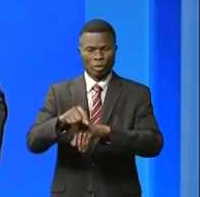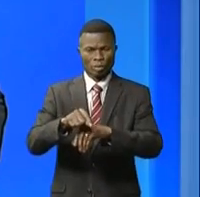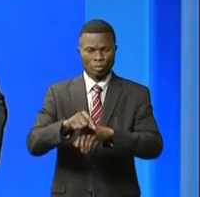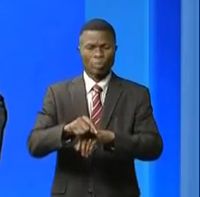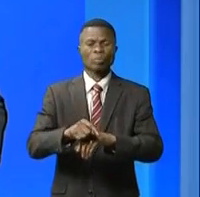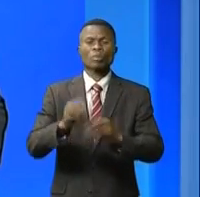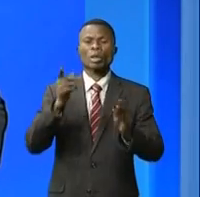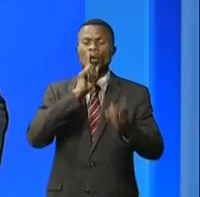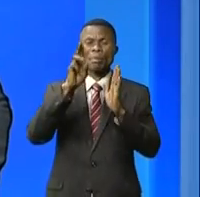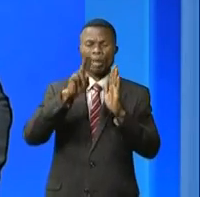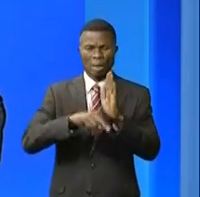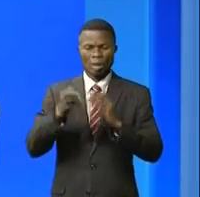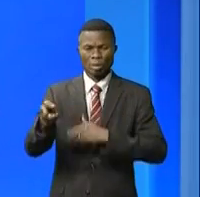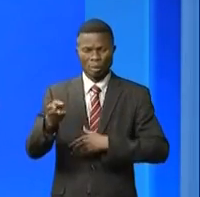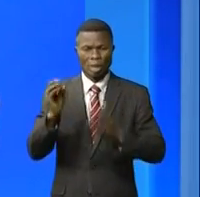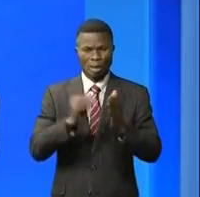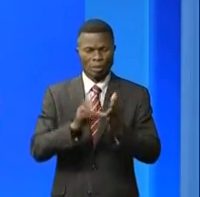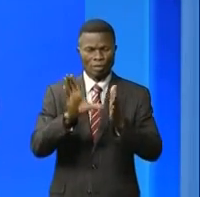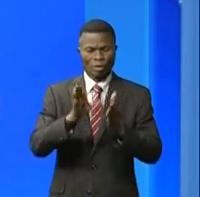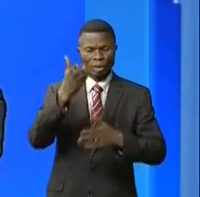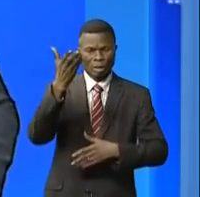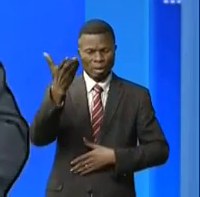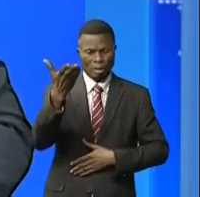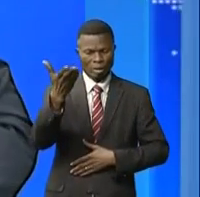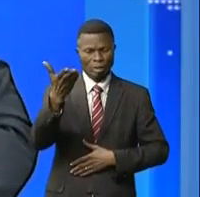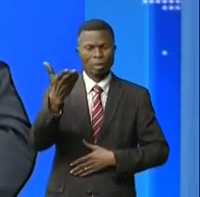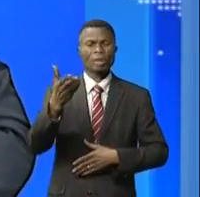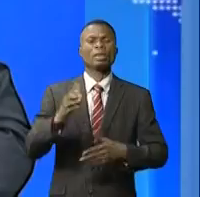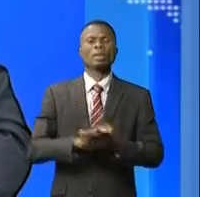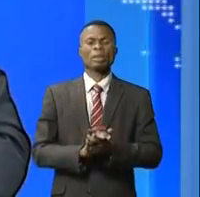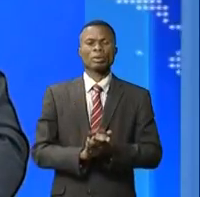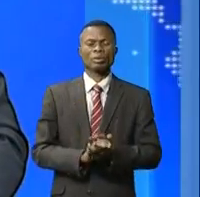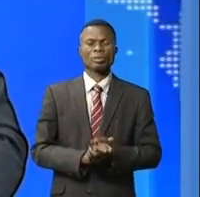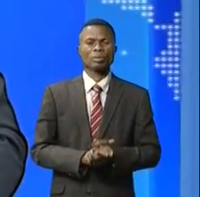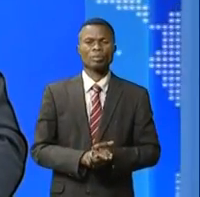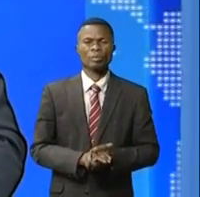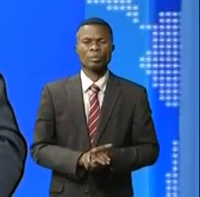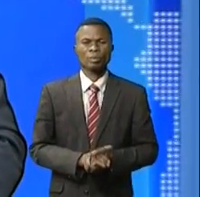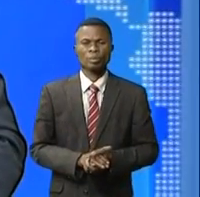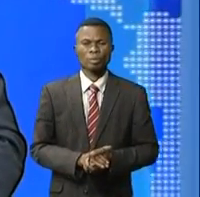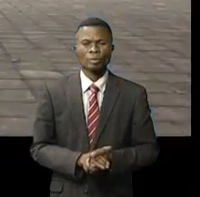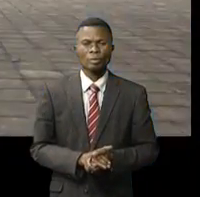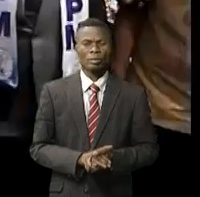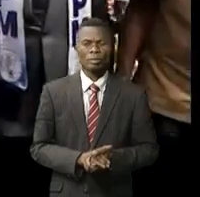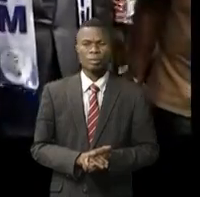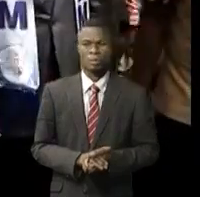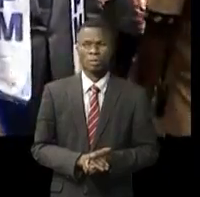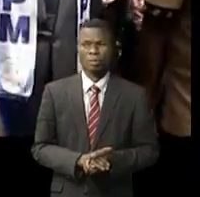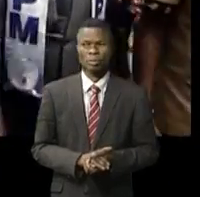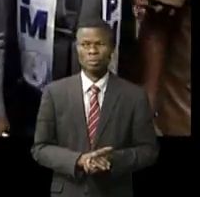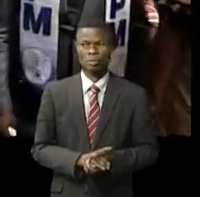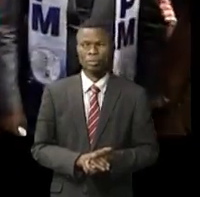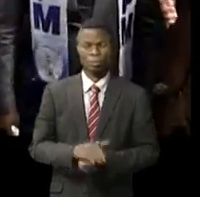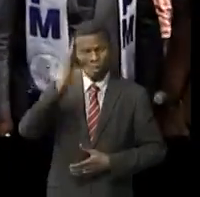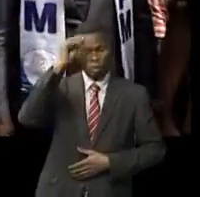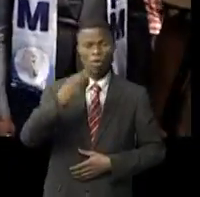chambre basse du parlement. Encore une fois retrouvons Cédric Kenina dans ce reportage. Ils l'ont dit sans langue de